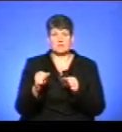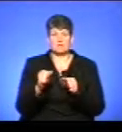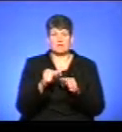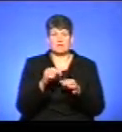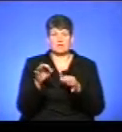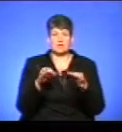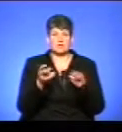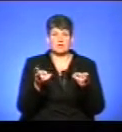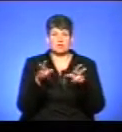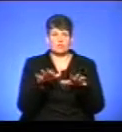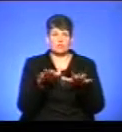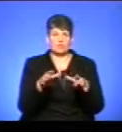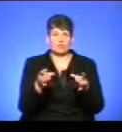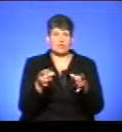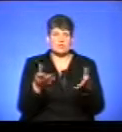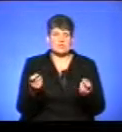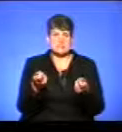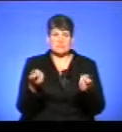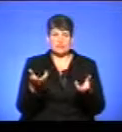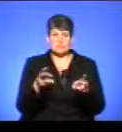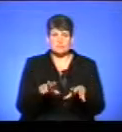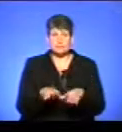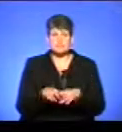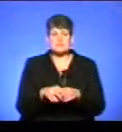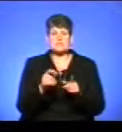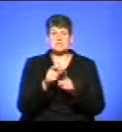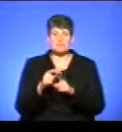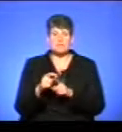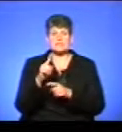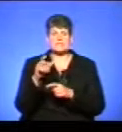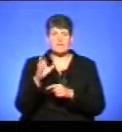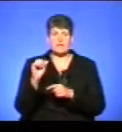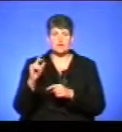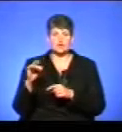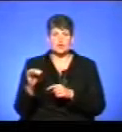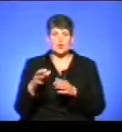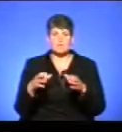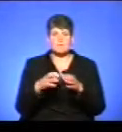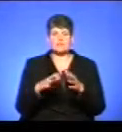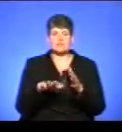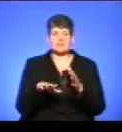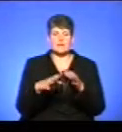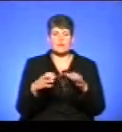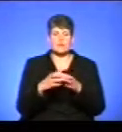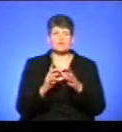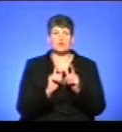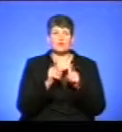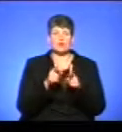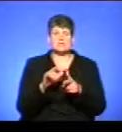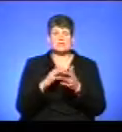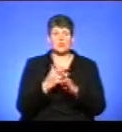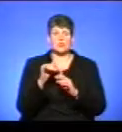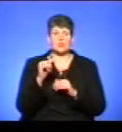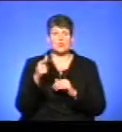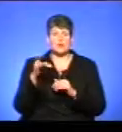мокре зерно стоїть. За словами голови Заводської об'єднаної територіальної громади, до якої входить село Угринь,